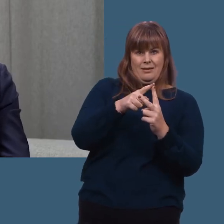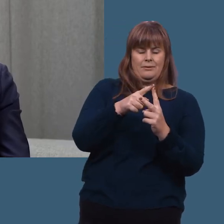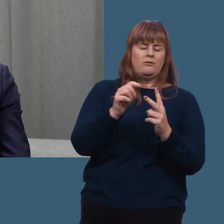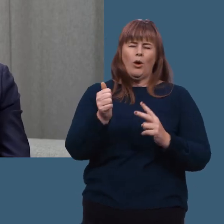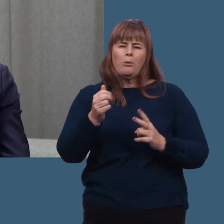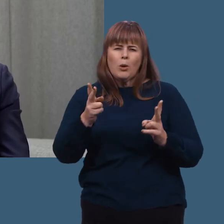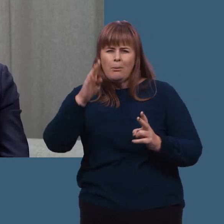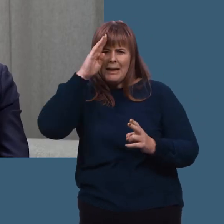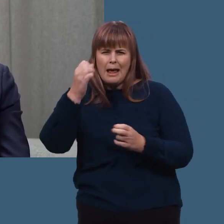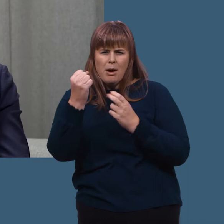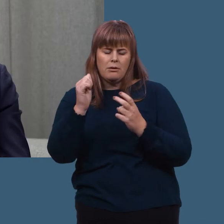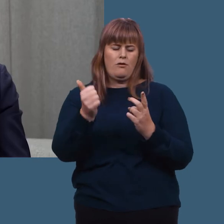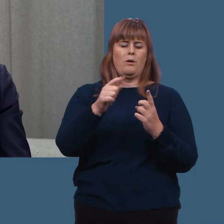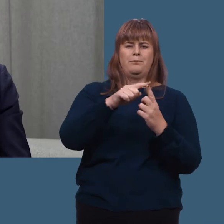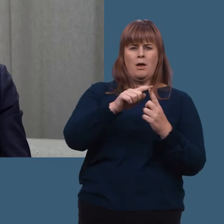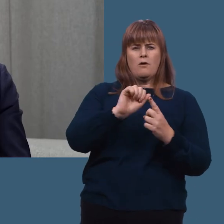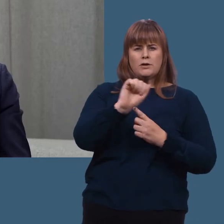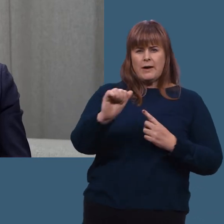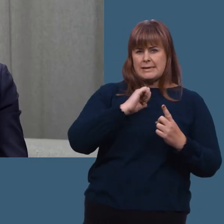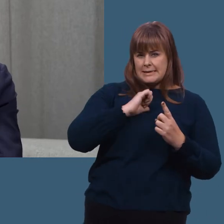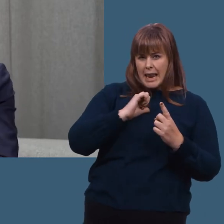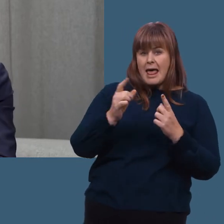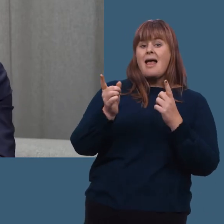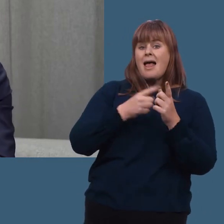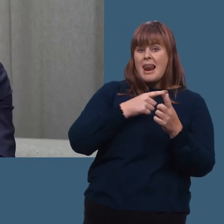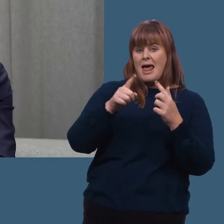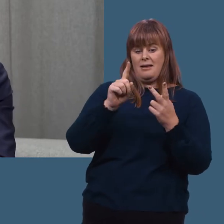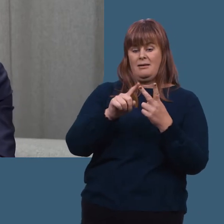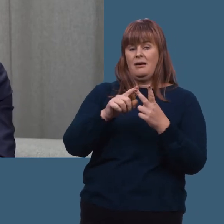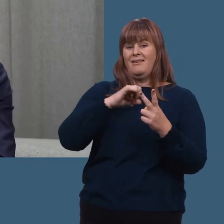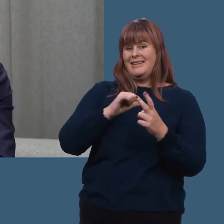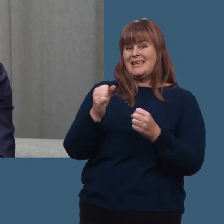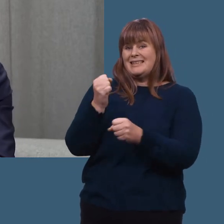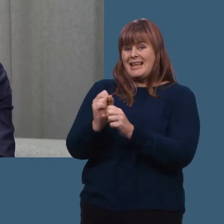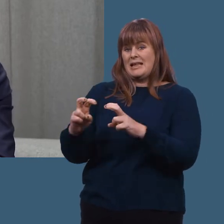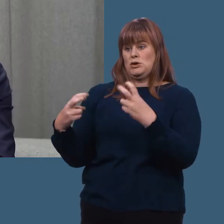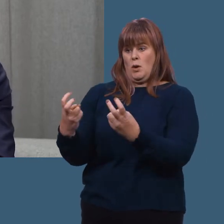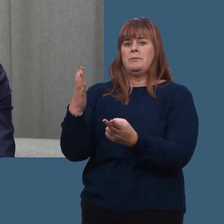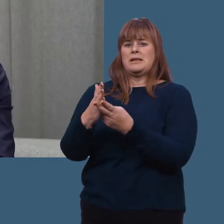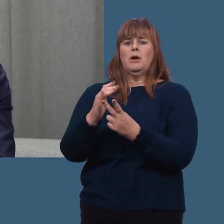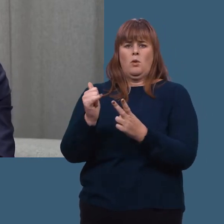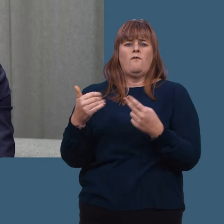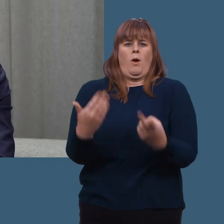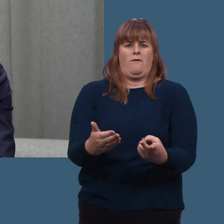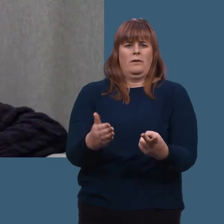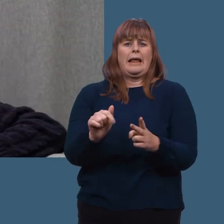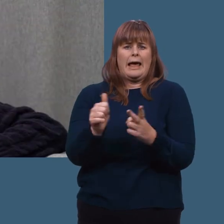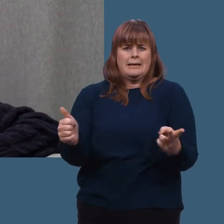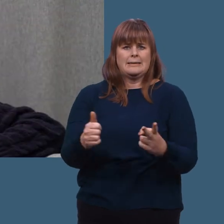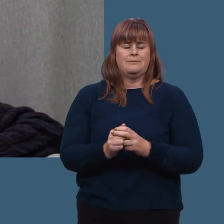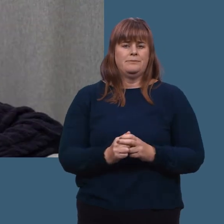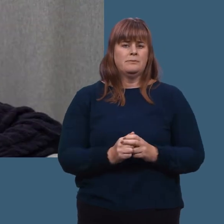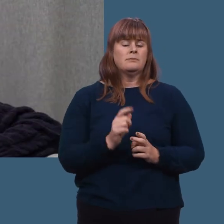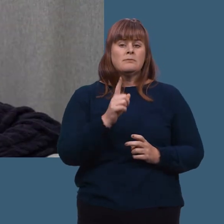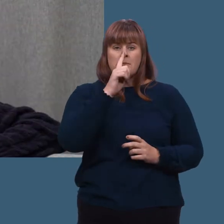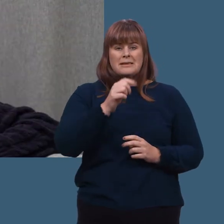militærmakt. Det ene er at hvis du skal forsvare deg selv, eller hvis det sikkerhetsrådet som jeg viste til har bestemt at det er greit. Det viktigste